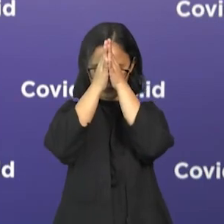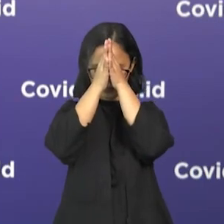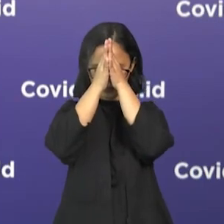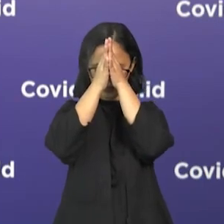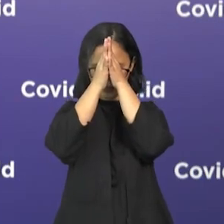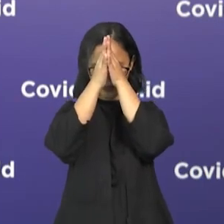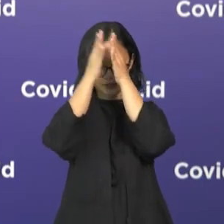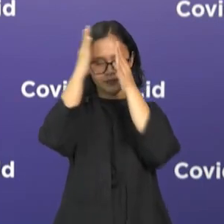Santi Santi selamat menikmati